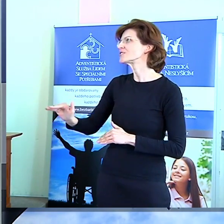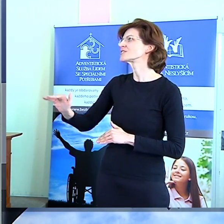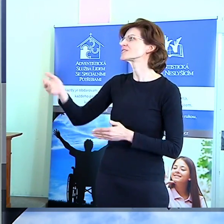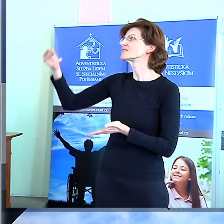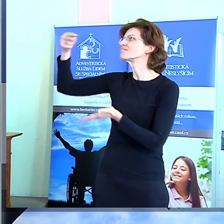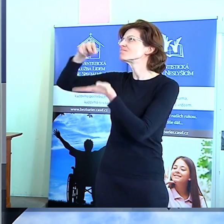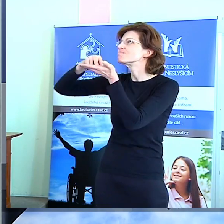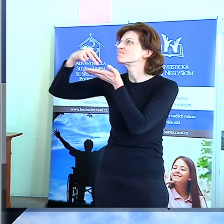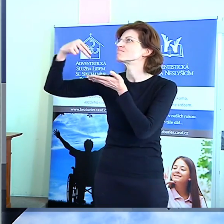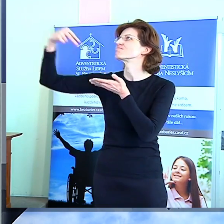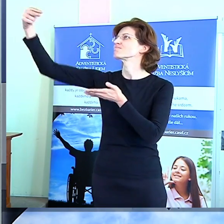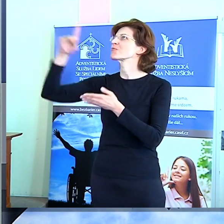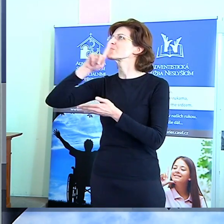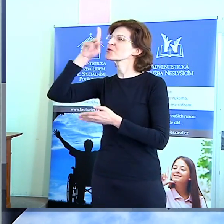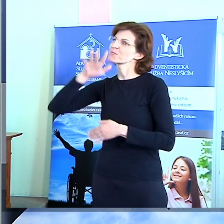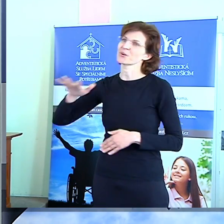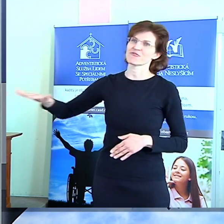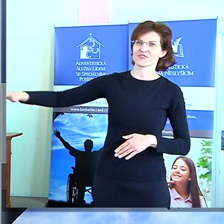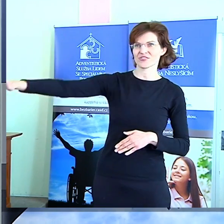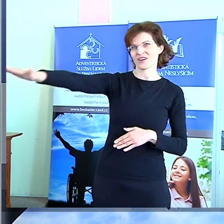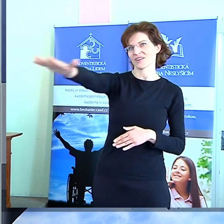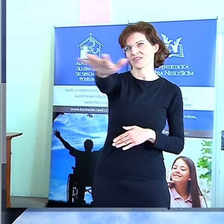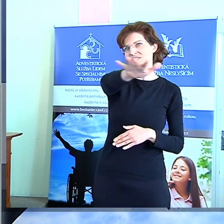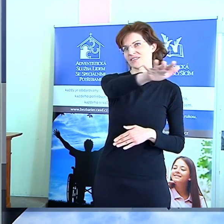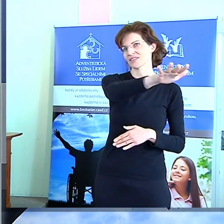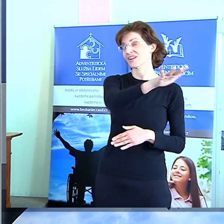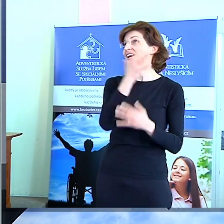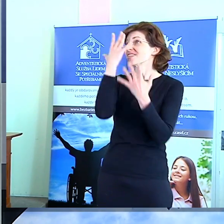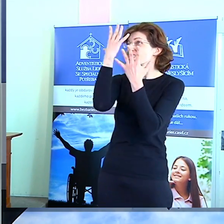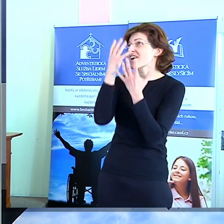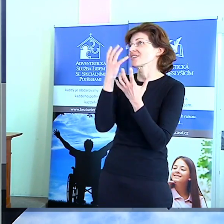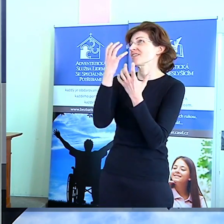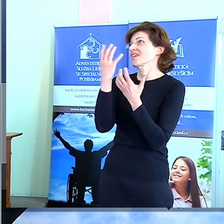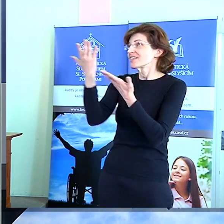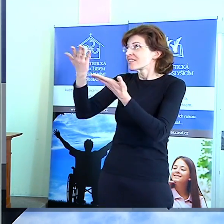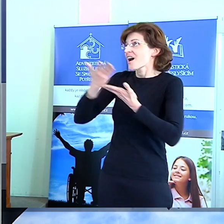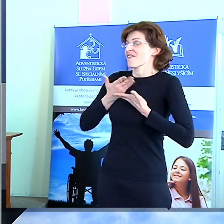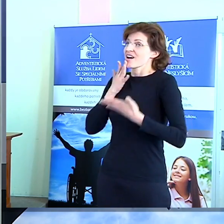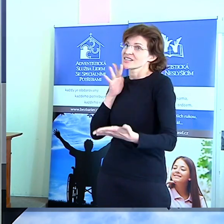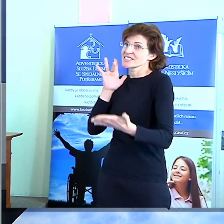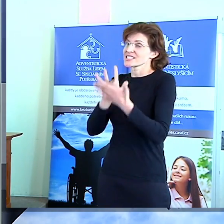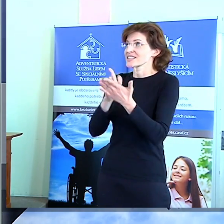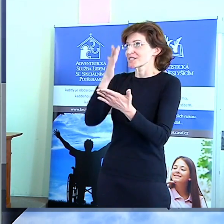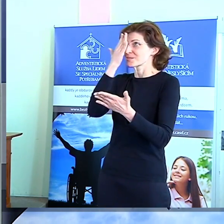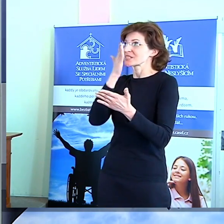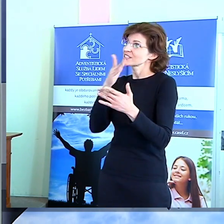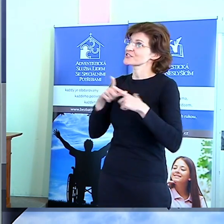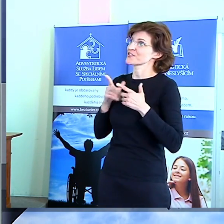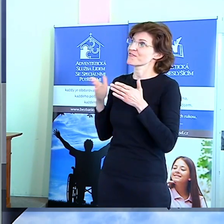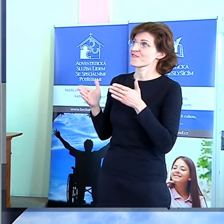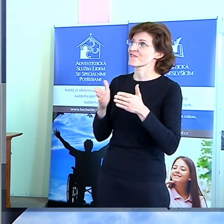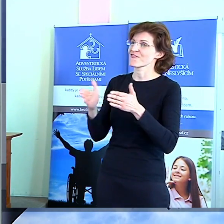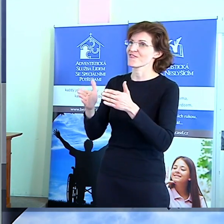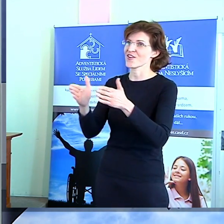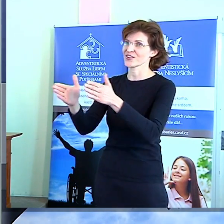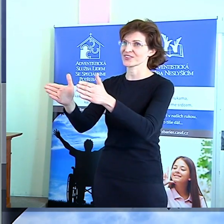nás. Je to naděje, která dává smysl i našemu životu. A která je i jistotou, že jednoho dne